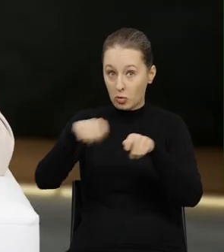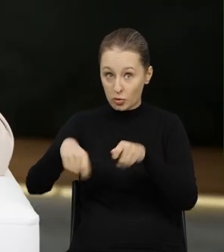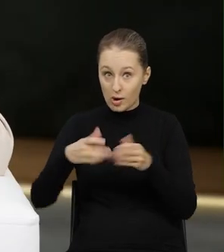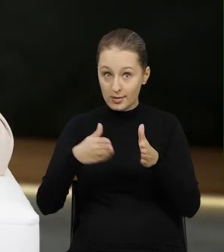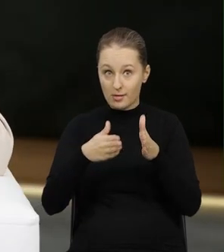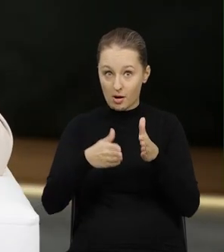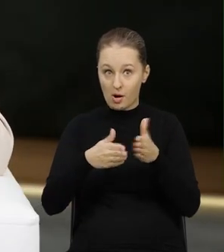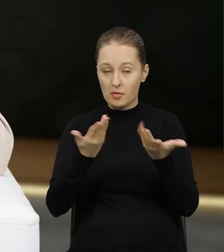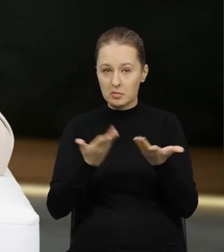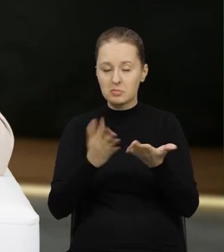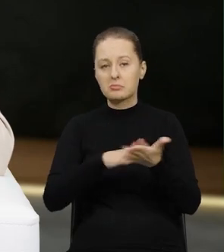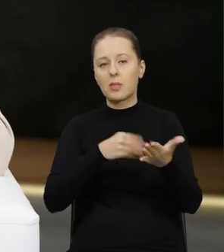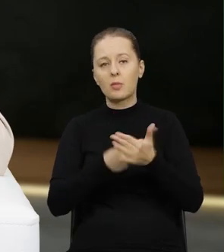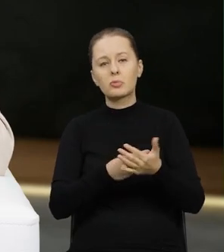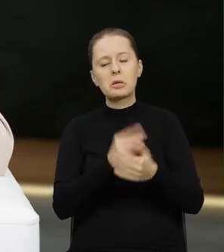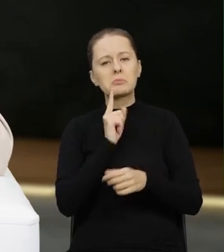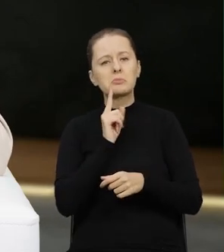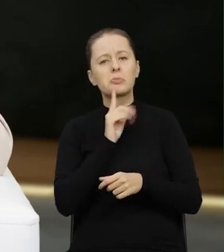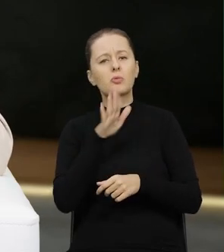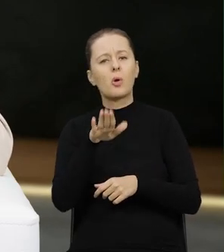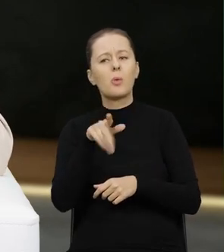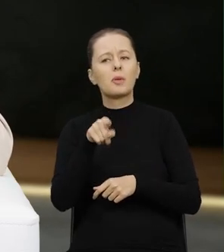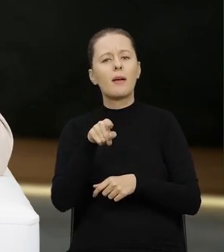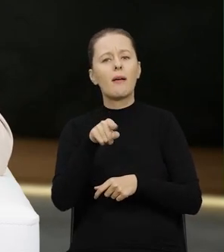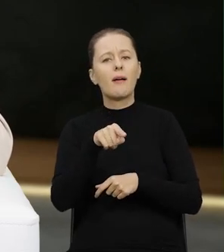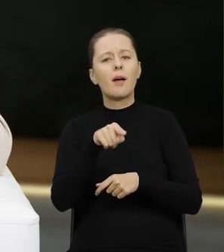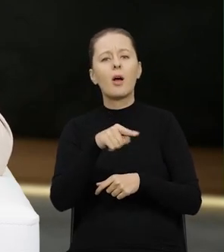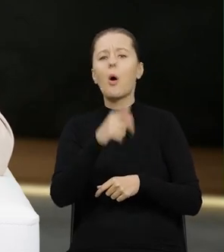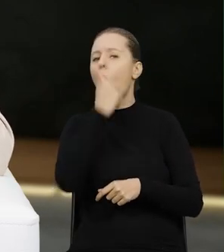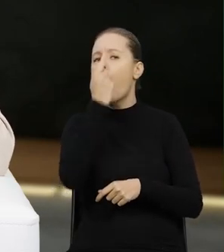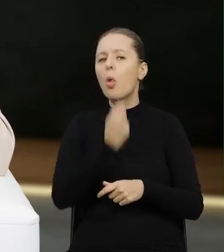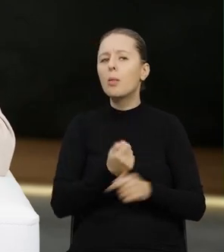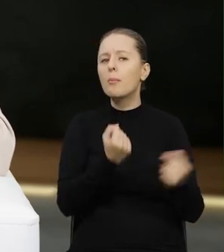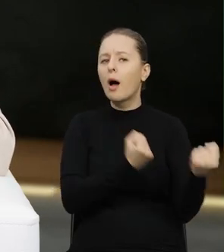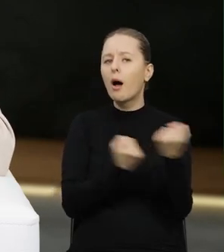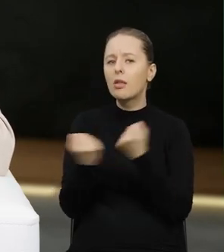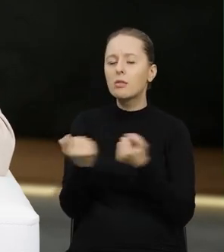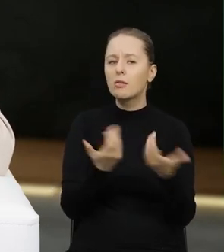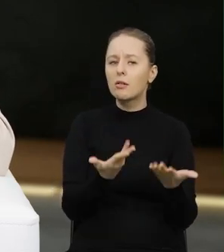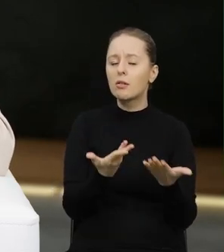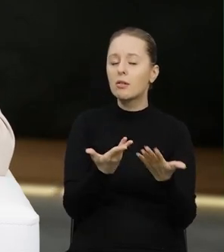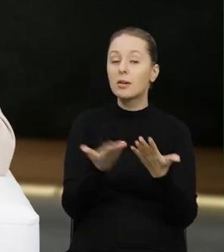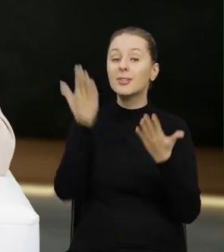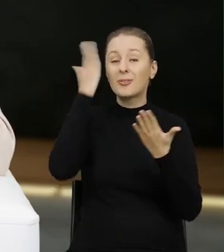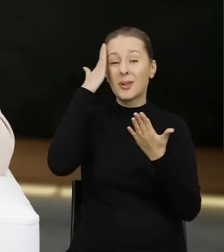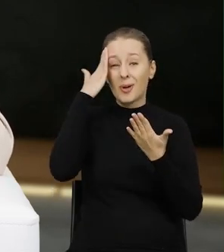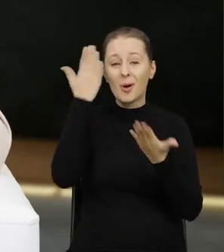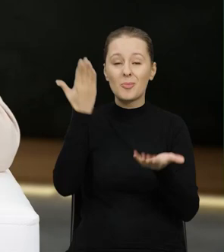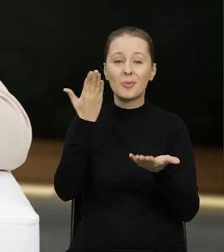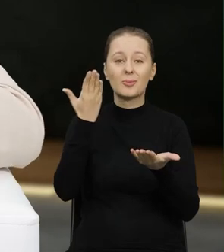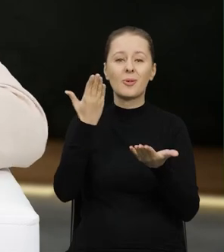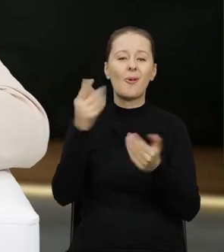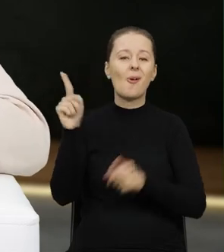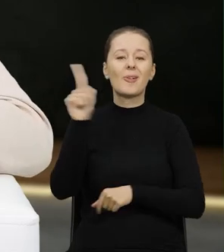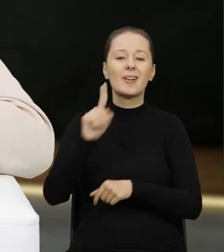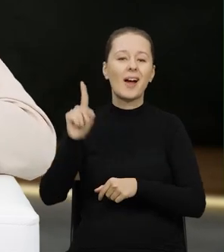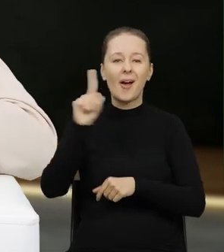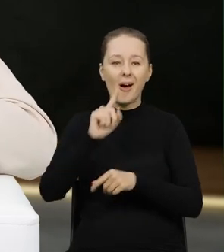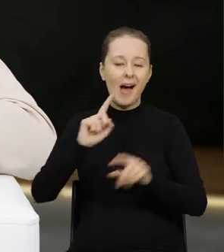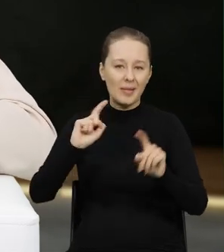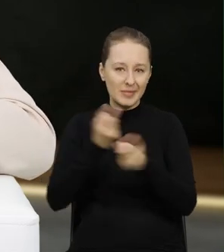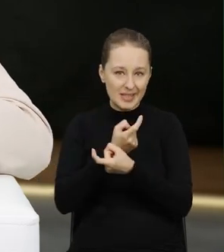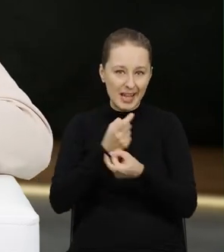funkcjonerusz ma podejrzenia, że na przykład przewożony towar może stanowić odpad. No wiemy też, no wiadomo, Krajowa Administracja